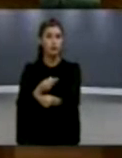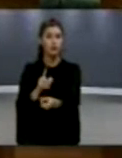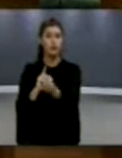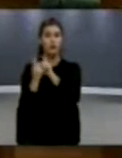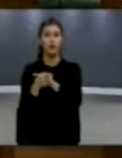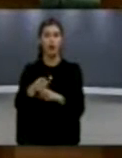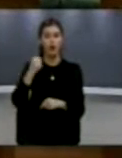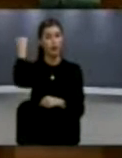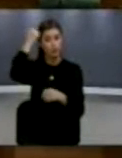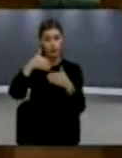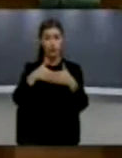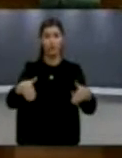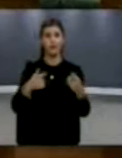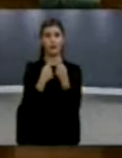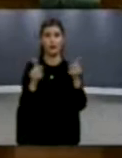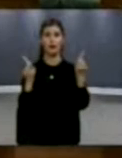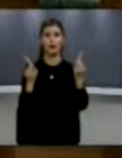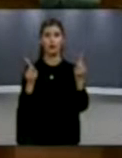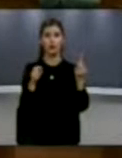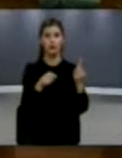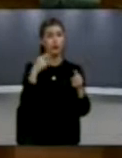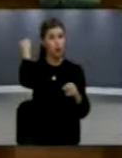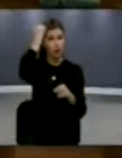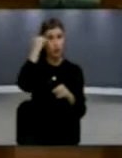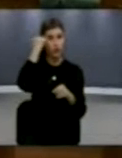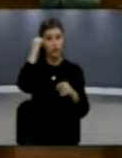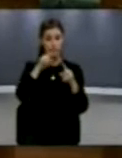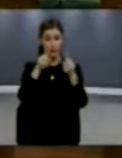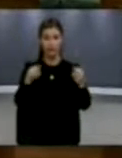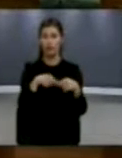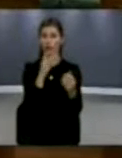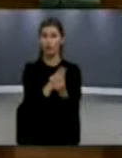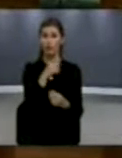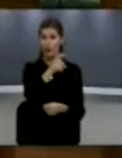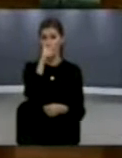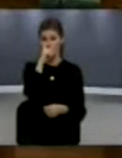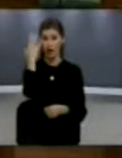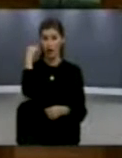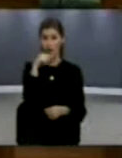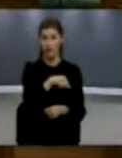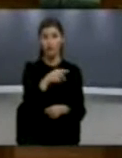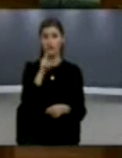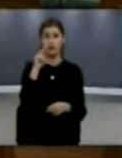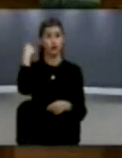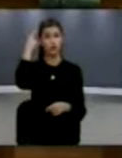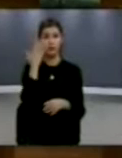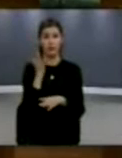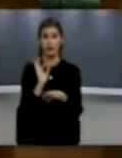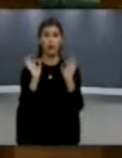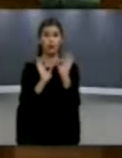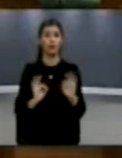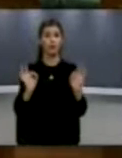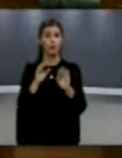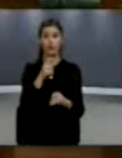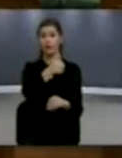Kosovë ka kufit të tjerë. Harta topografike e Kosovës që është aprovuar në kumanov e ku spatit tëftuar as një shqiptar si pas